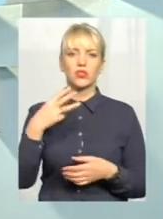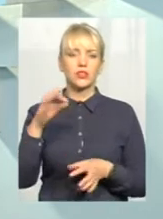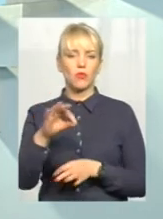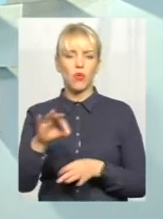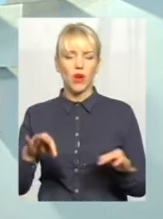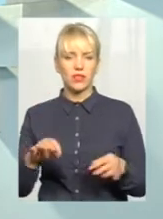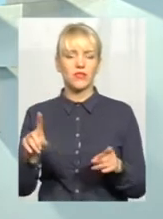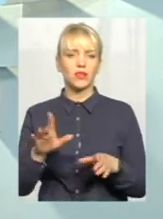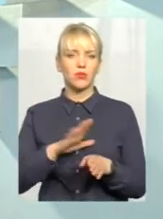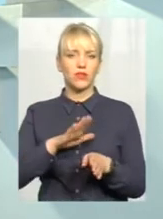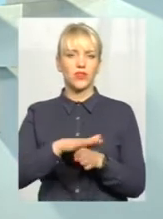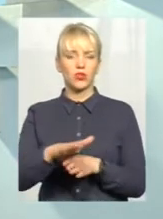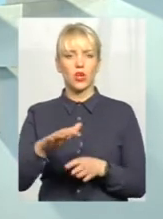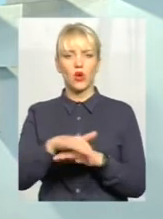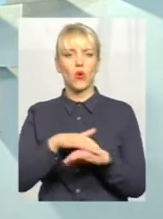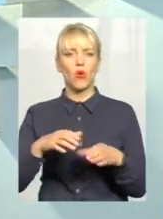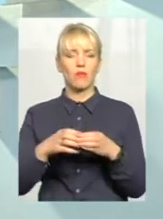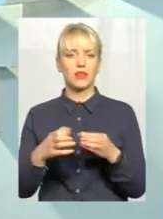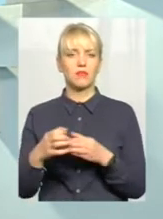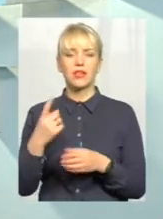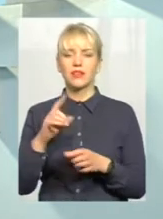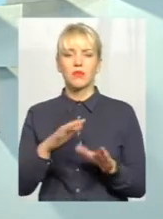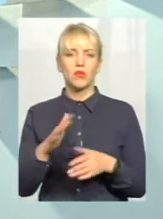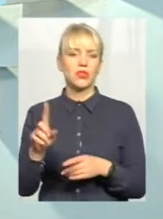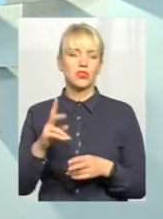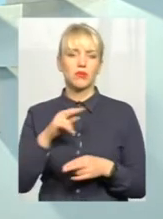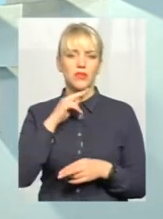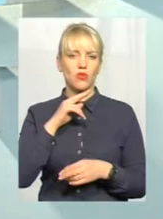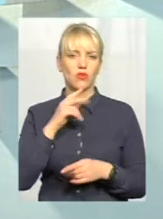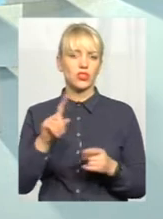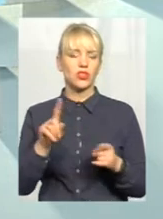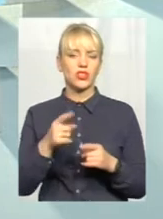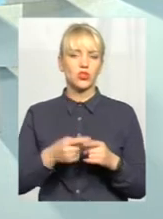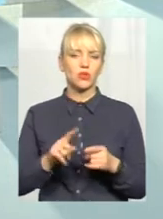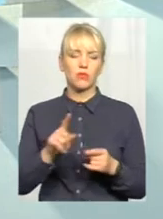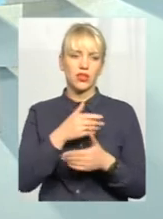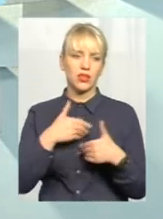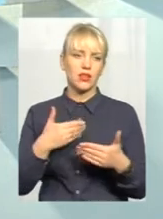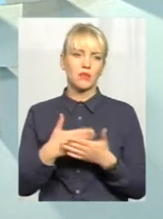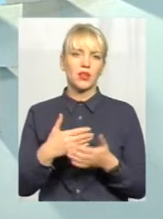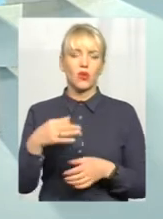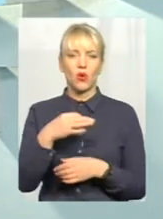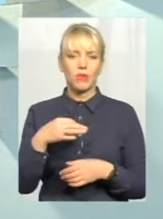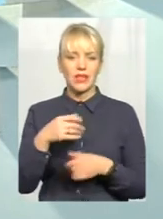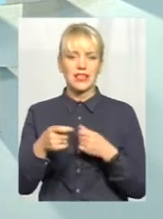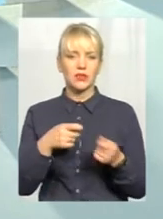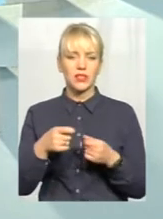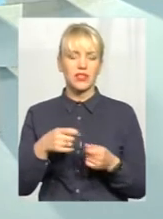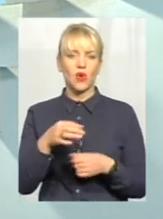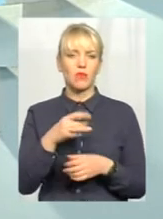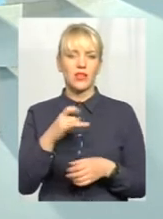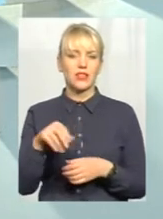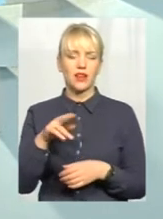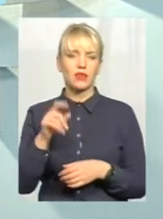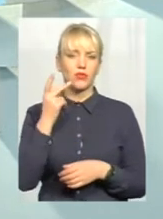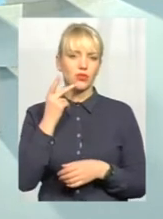виконані громадами. Єдиний момент, який слід зауважити, це те, про що ми, наприклад, і обласна адміністрація, і обласна рада постійно